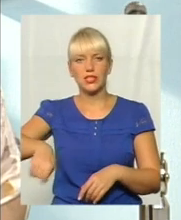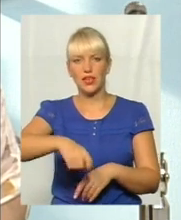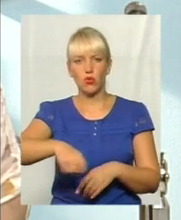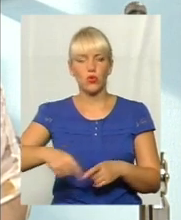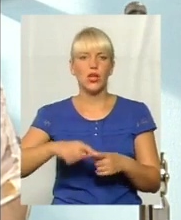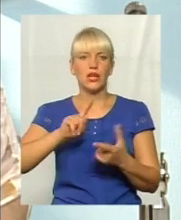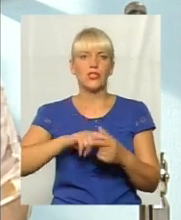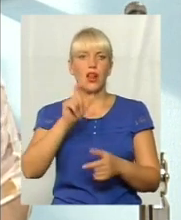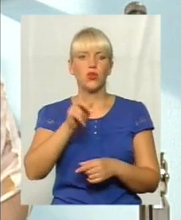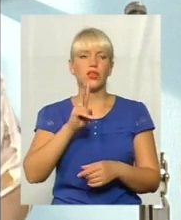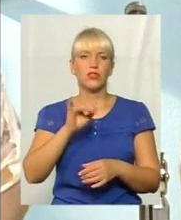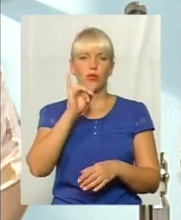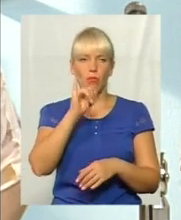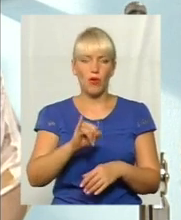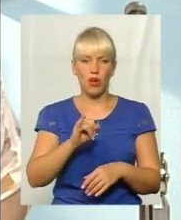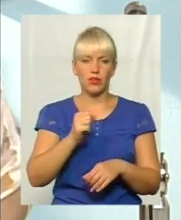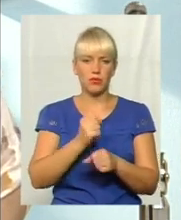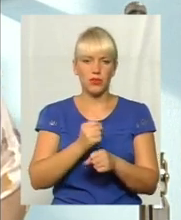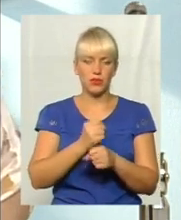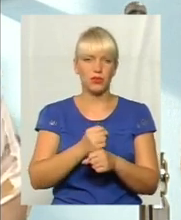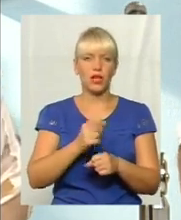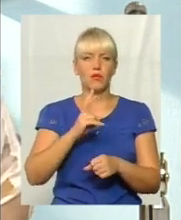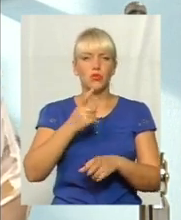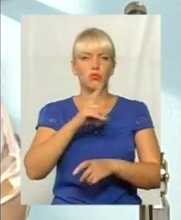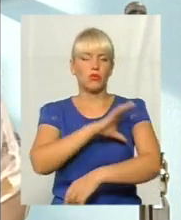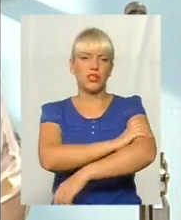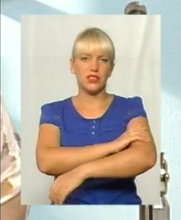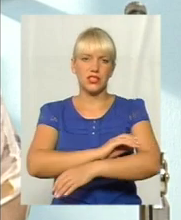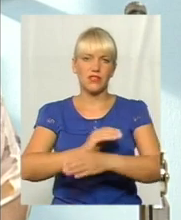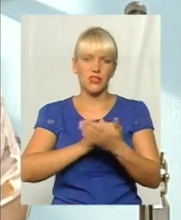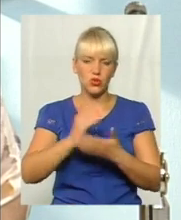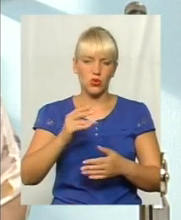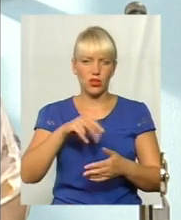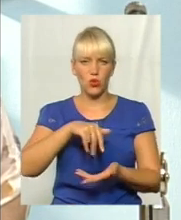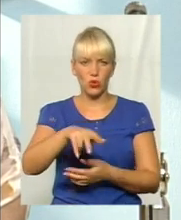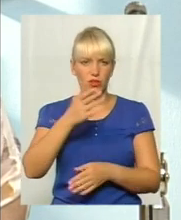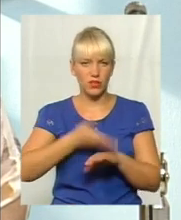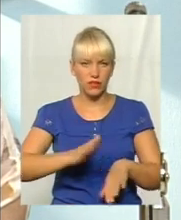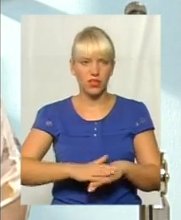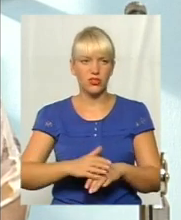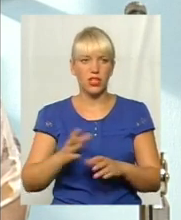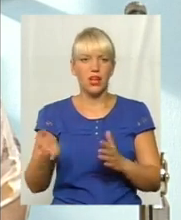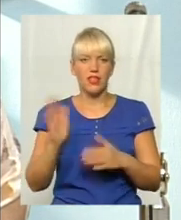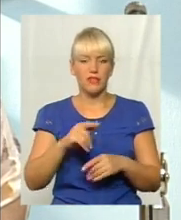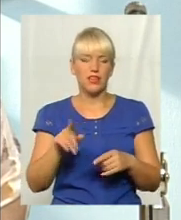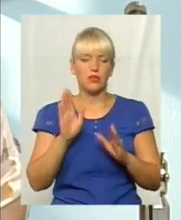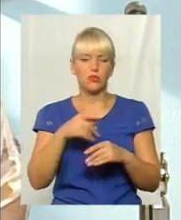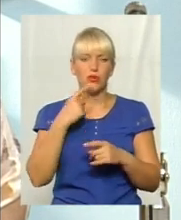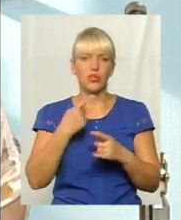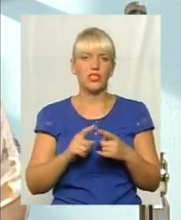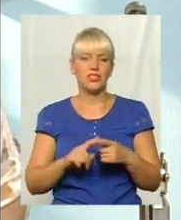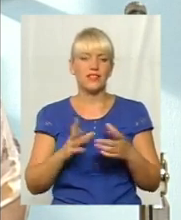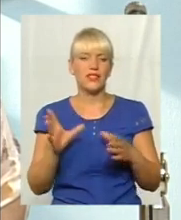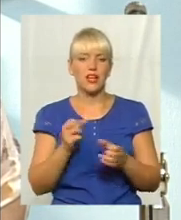ледве пересувається мною, Ботиївськ високий. Тобто давайте будемо говорити про те, що ми це робимо для всіх, для звичної